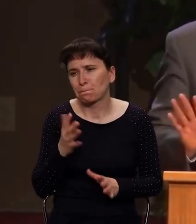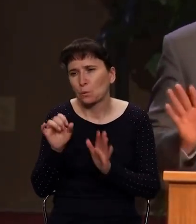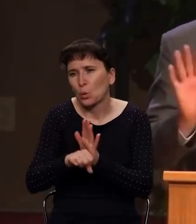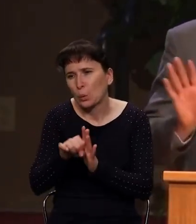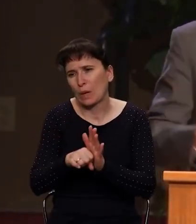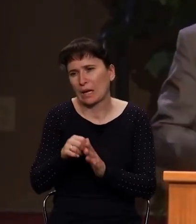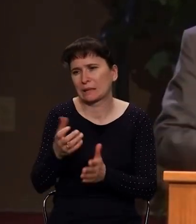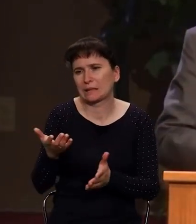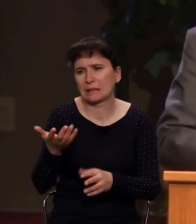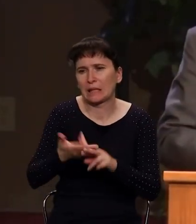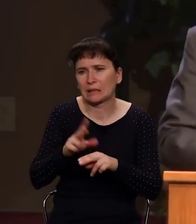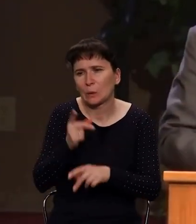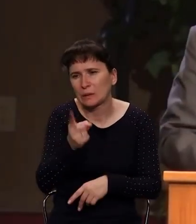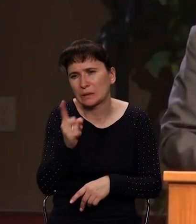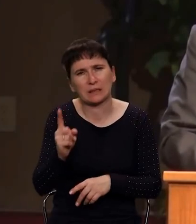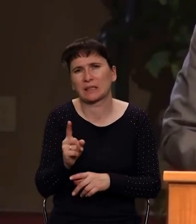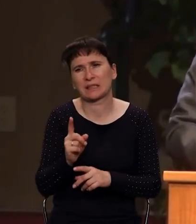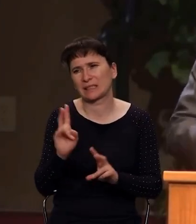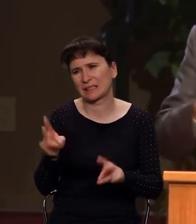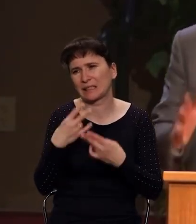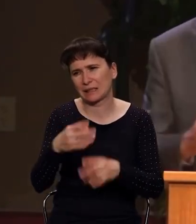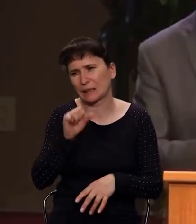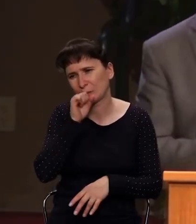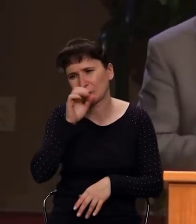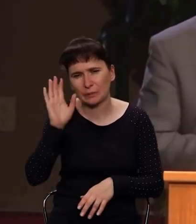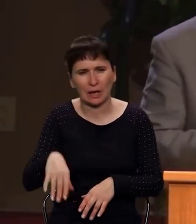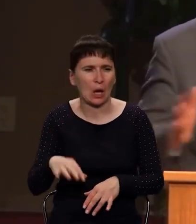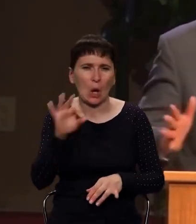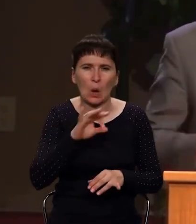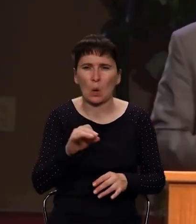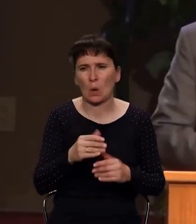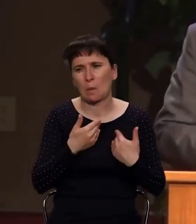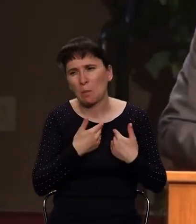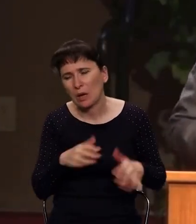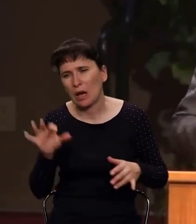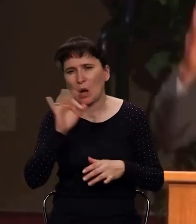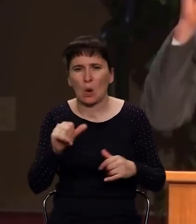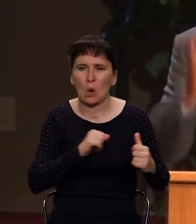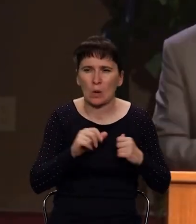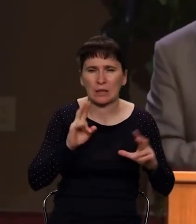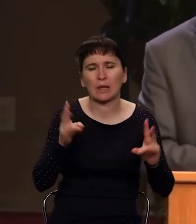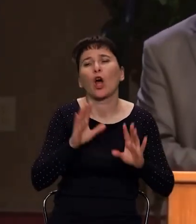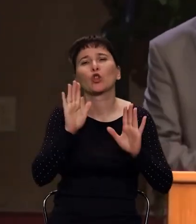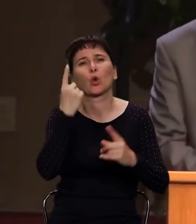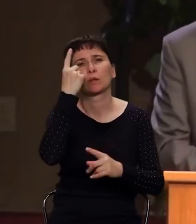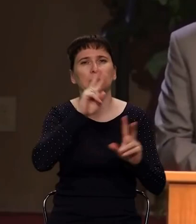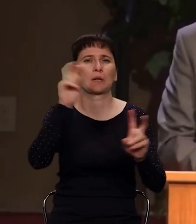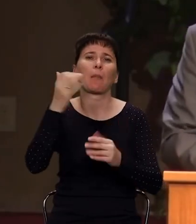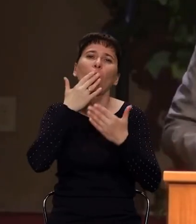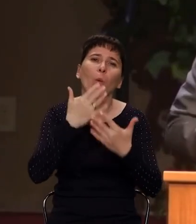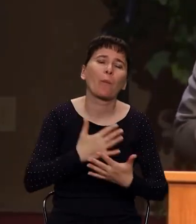дисциплинировать, и люди пойдут. Не говорить о грехе, не говорить о покаянии, проповедовать только любви.